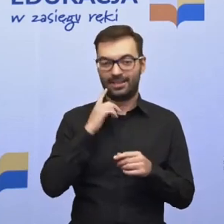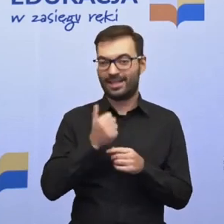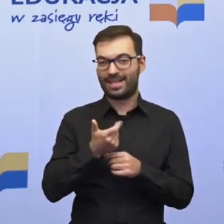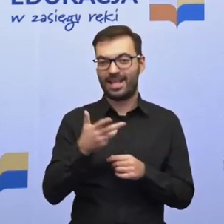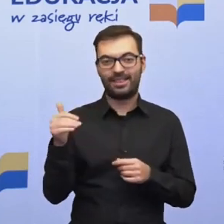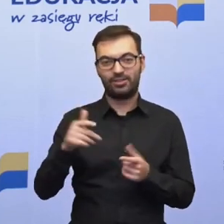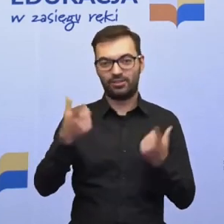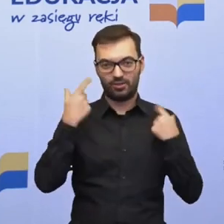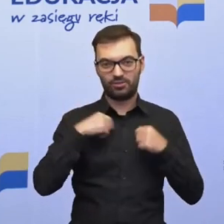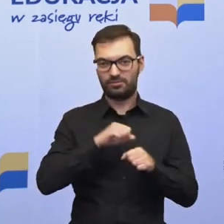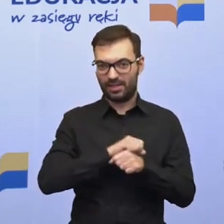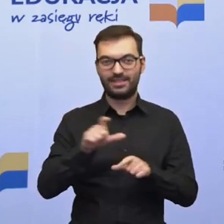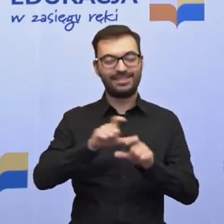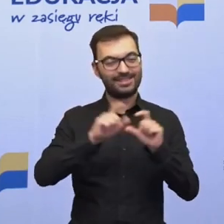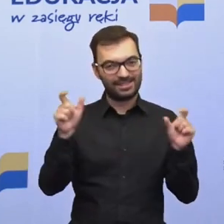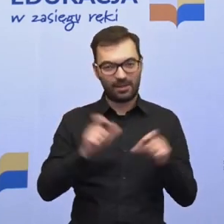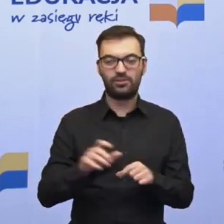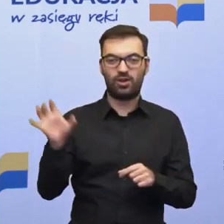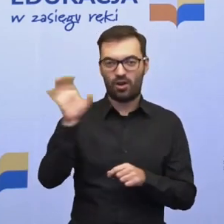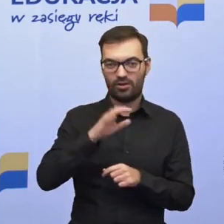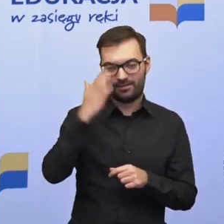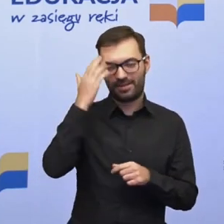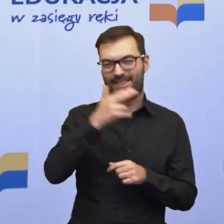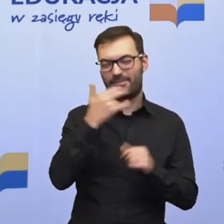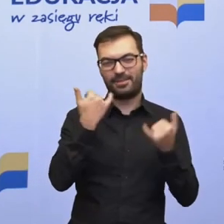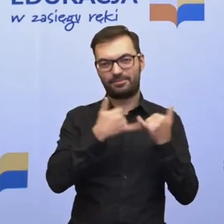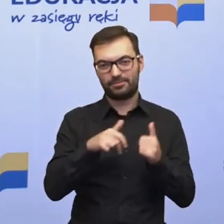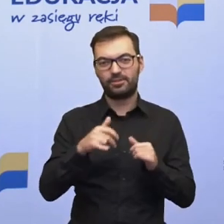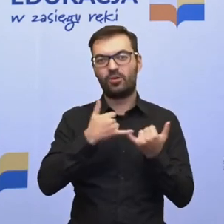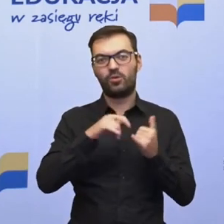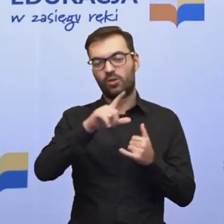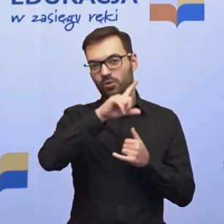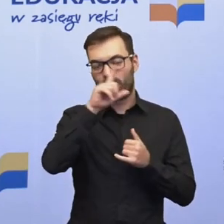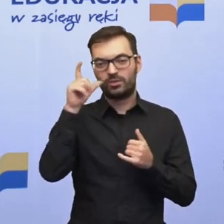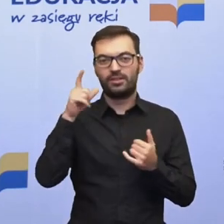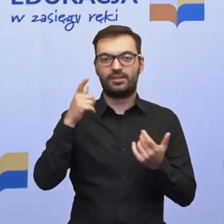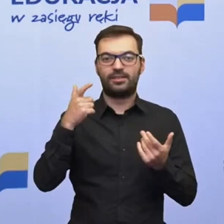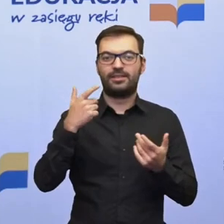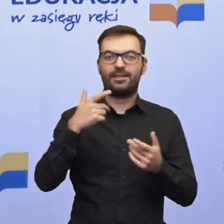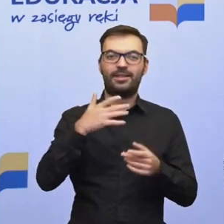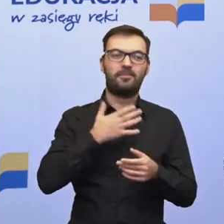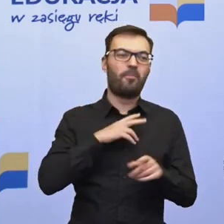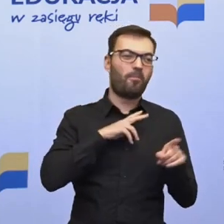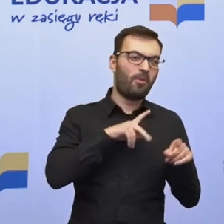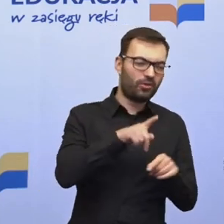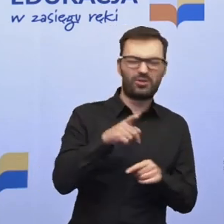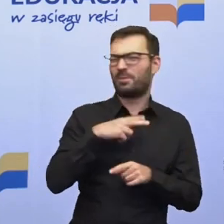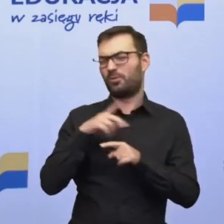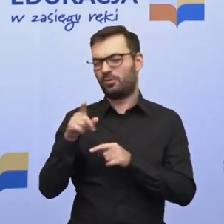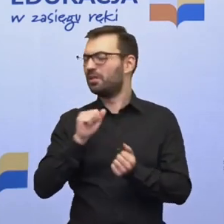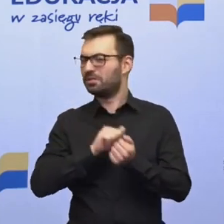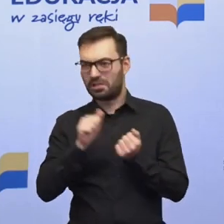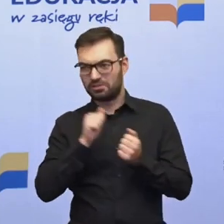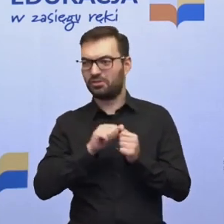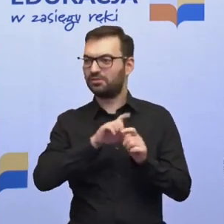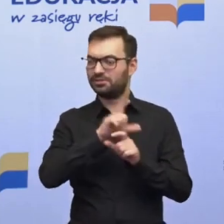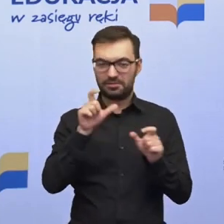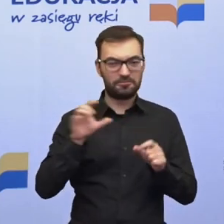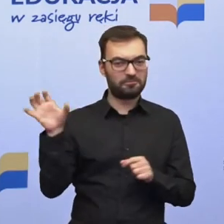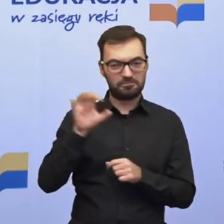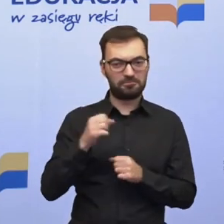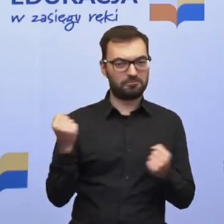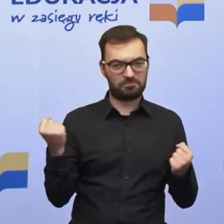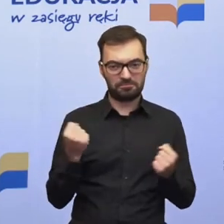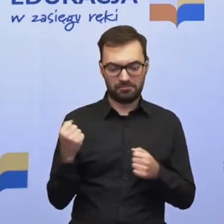różnych tematów. I to, że różne osoby mogły być zainteresowane różnymi elementami dzisiejszej konferencji. Ale to, że